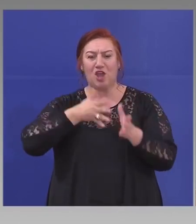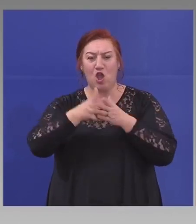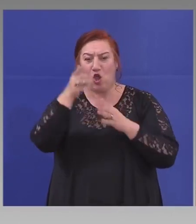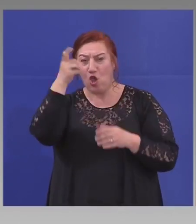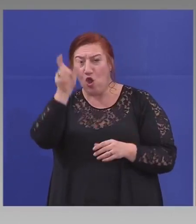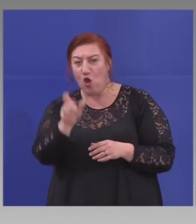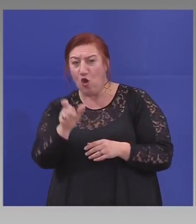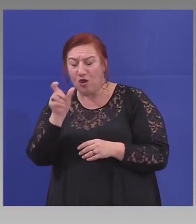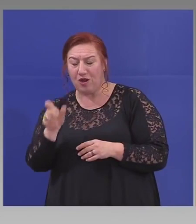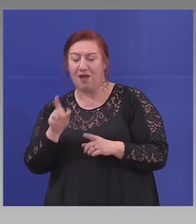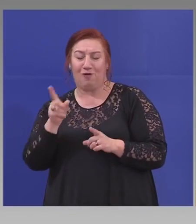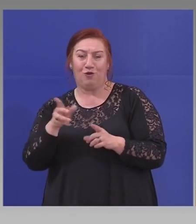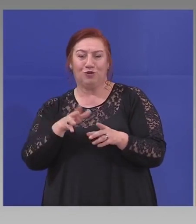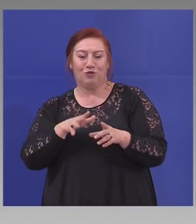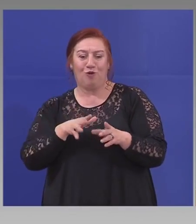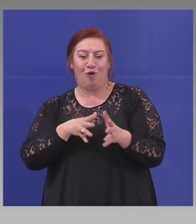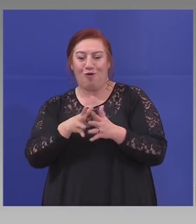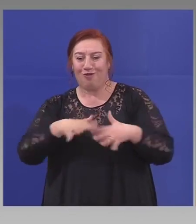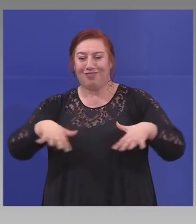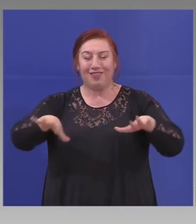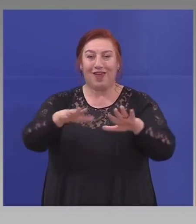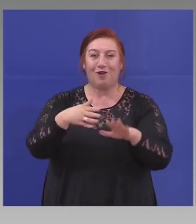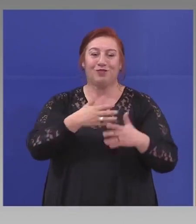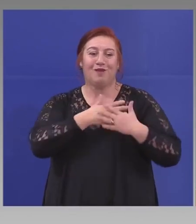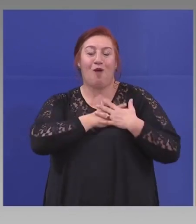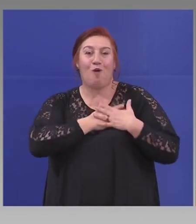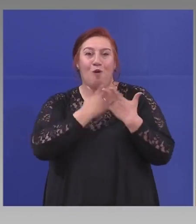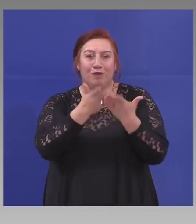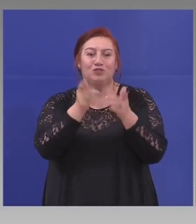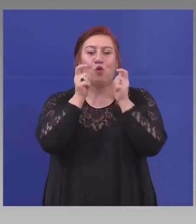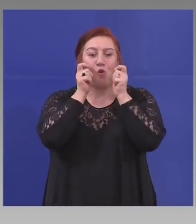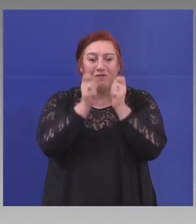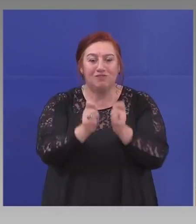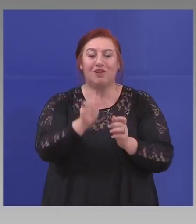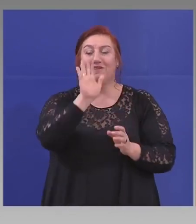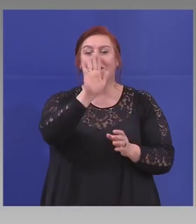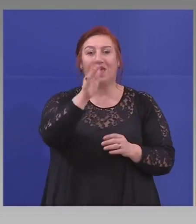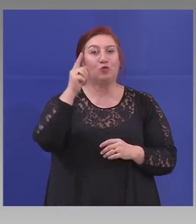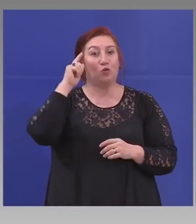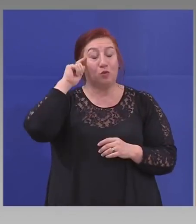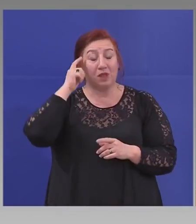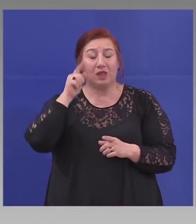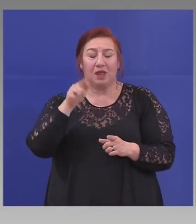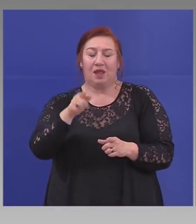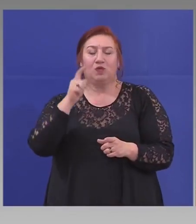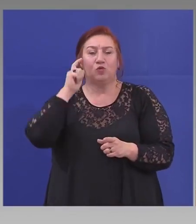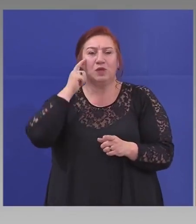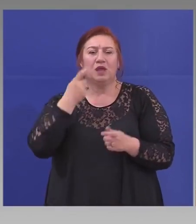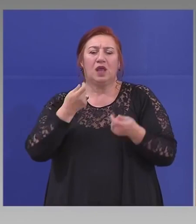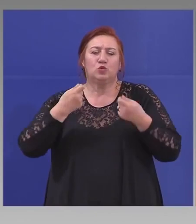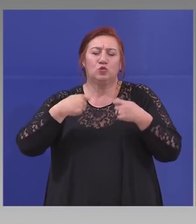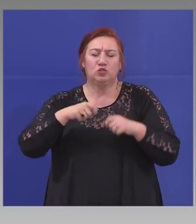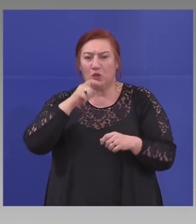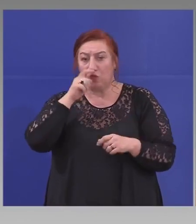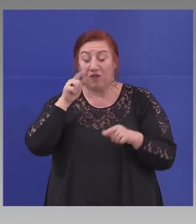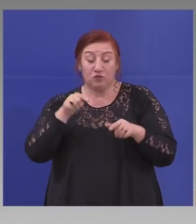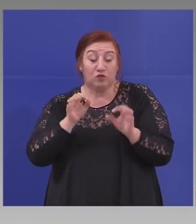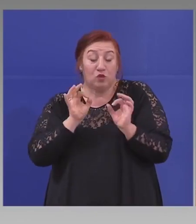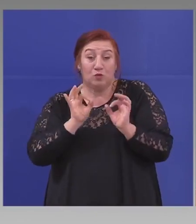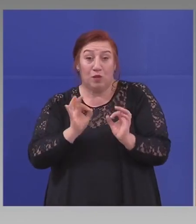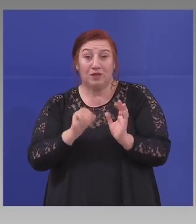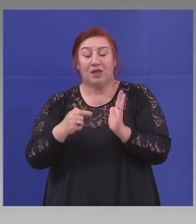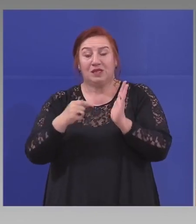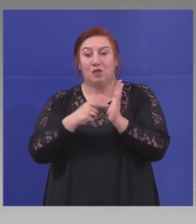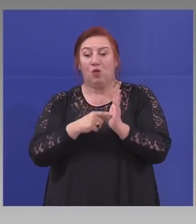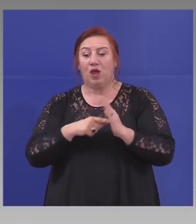действително народът ги обича, уважава и тяхното мнение е изключително важно в такъв момент, за да покаже единството на